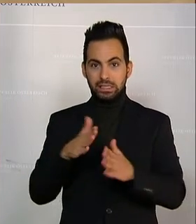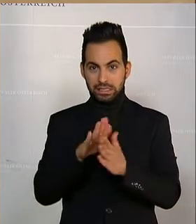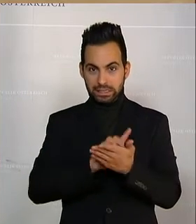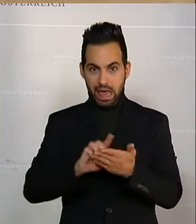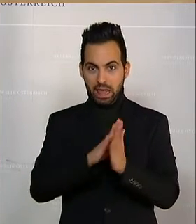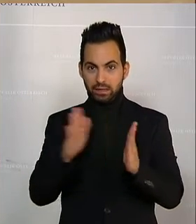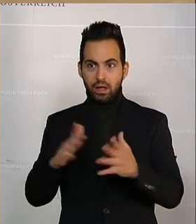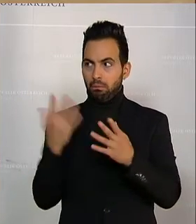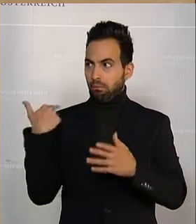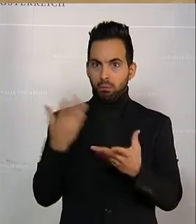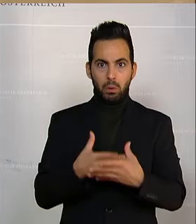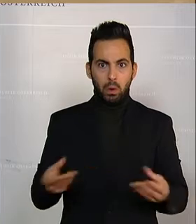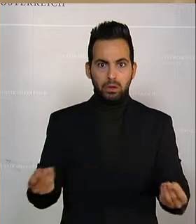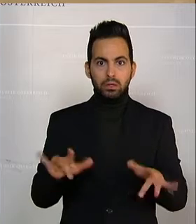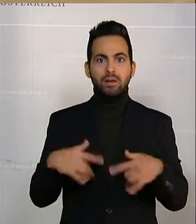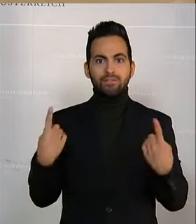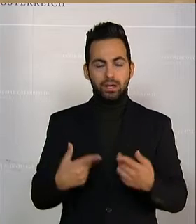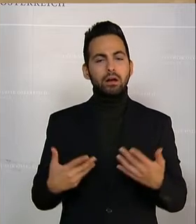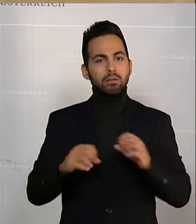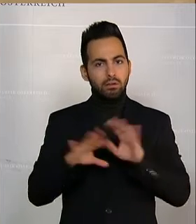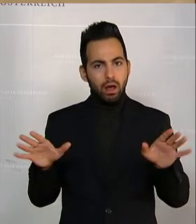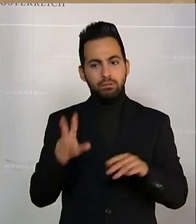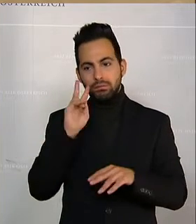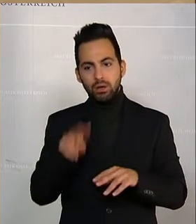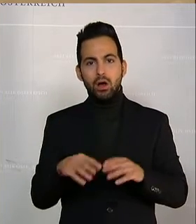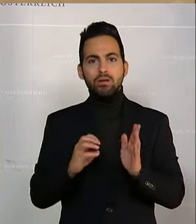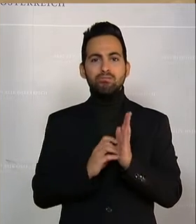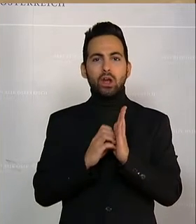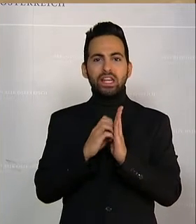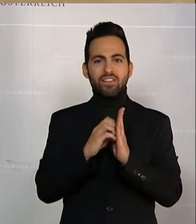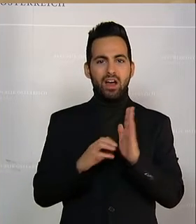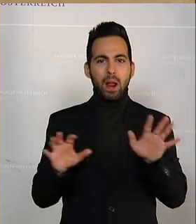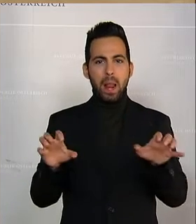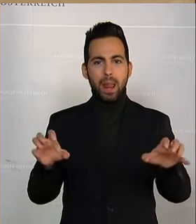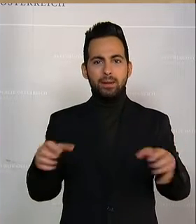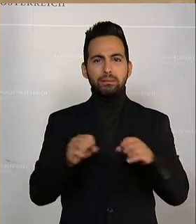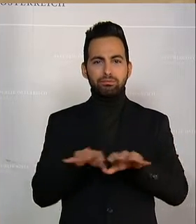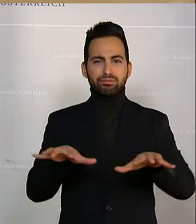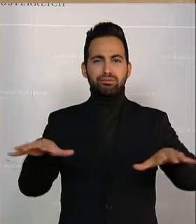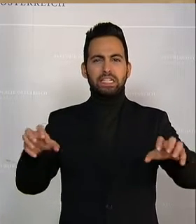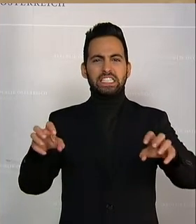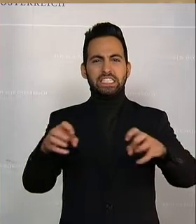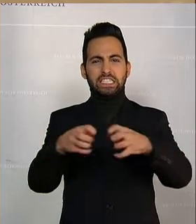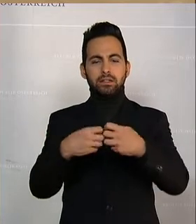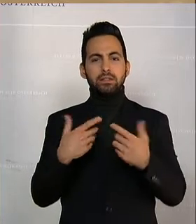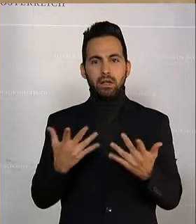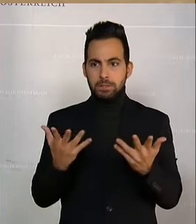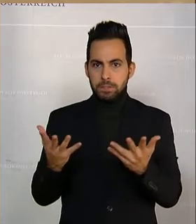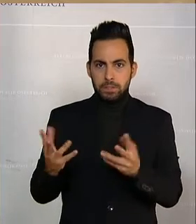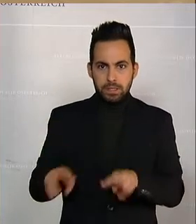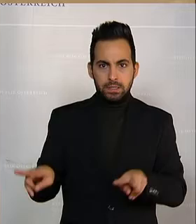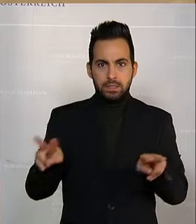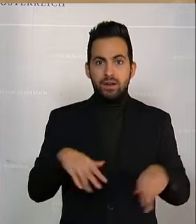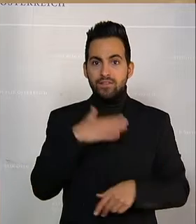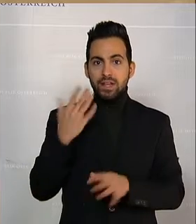die extreme Trockenheit natürlich verbunden, dass sich der Borkenkäfer hier verstärkt ausgebreitet hat. Und hier wurden sehr